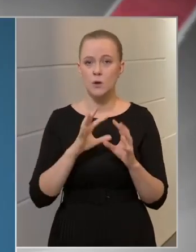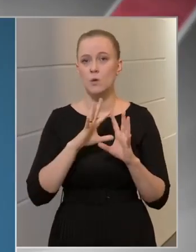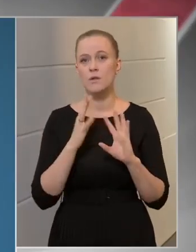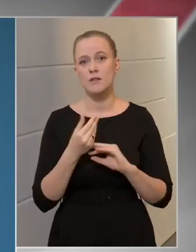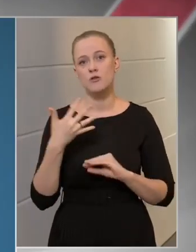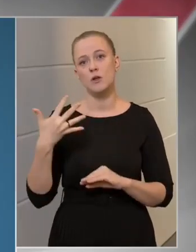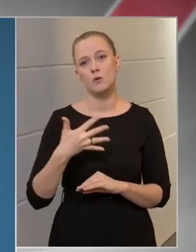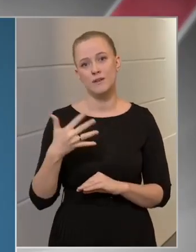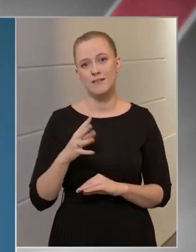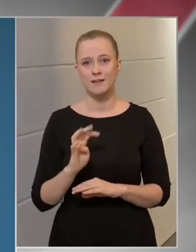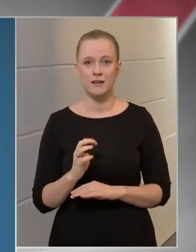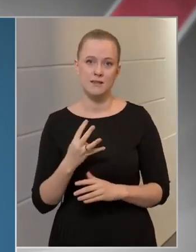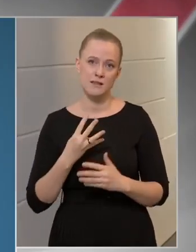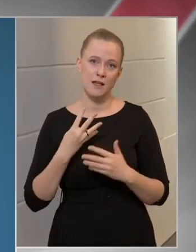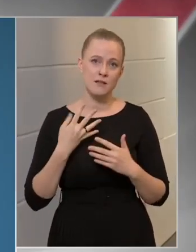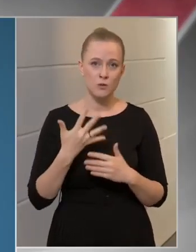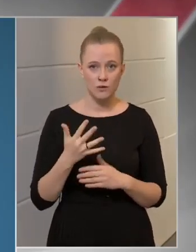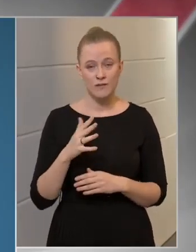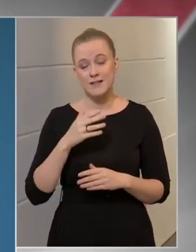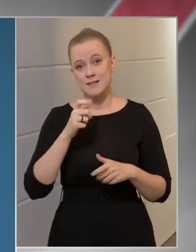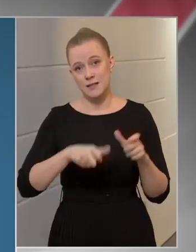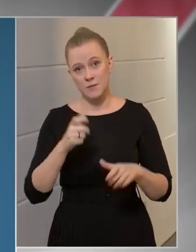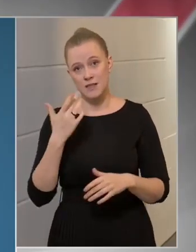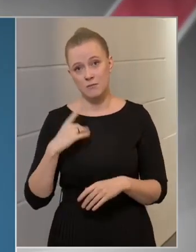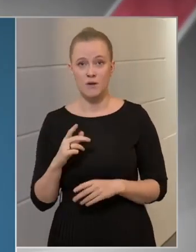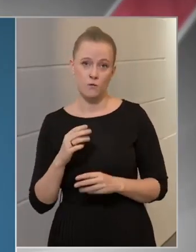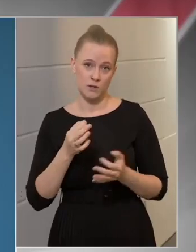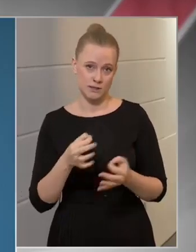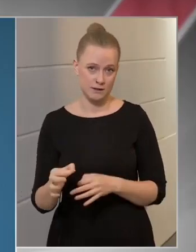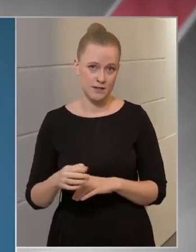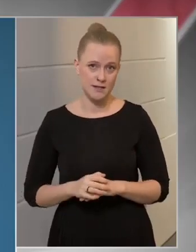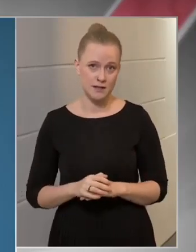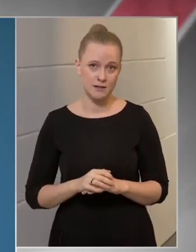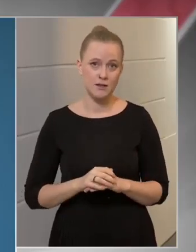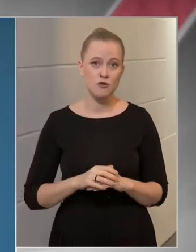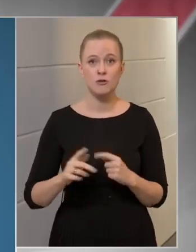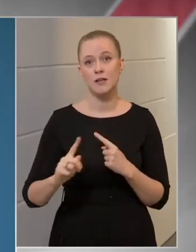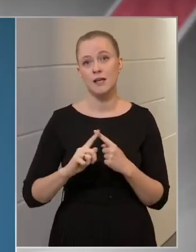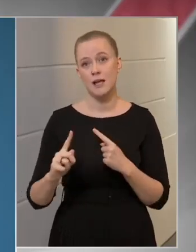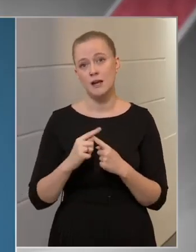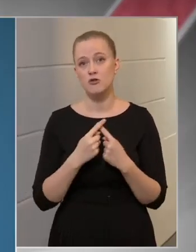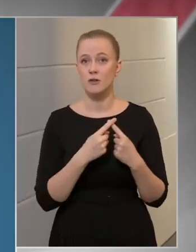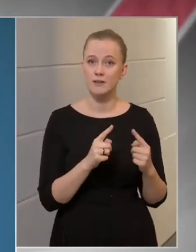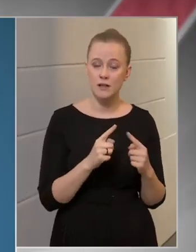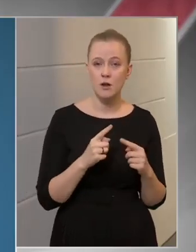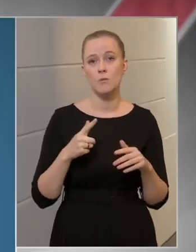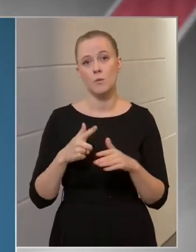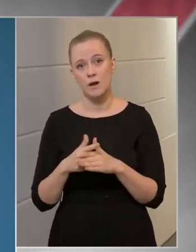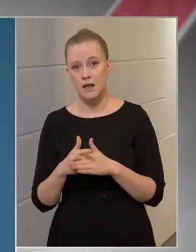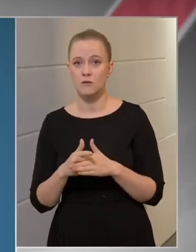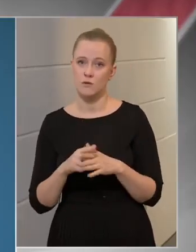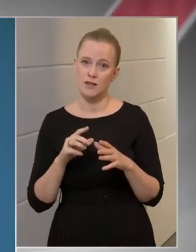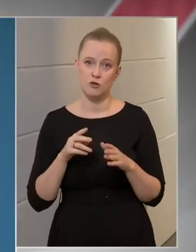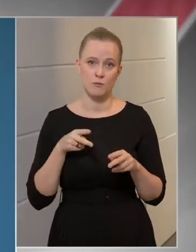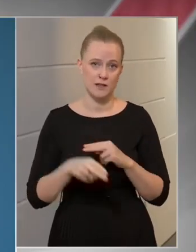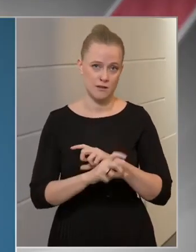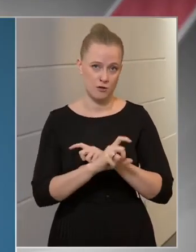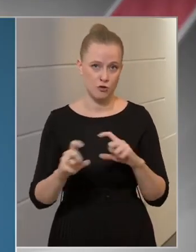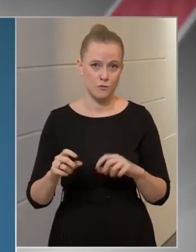5954 személye szemben intézkedtünk a kiárási tilalom, illetve a kiárási korlátozás megszegése miatt.